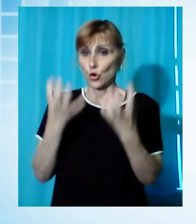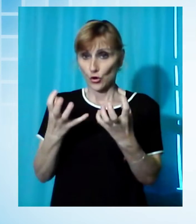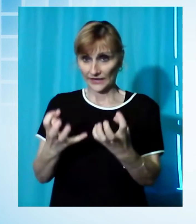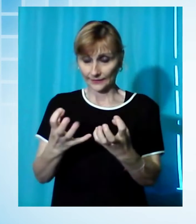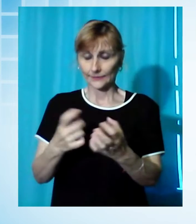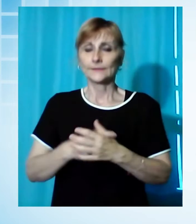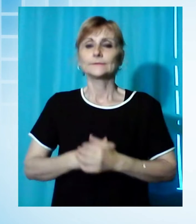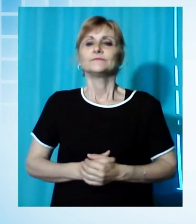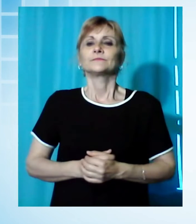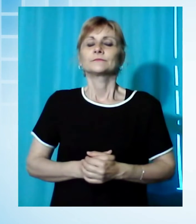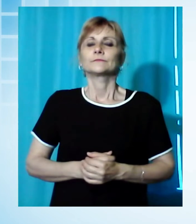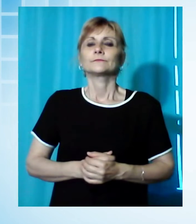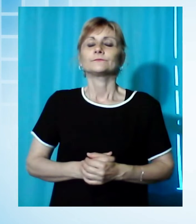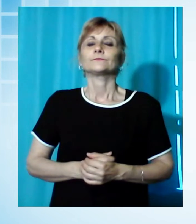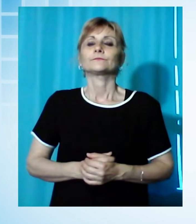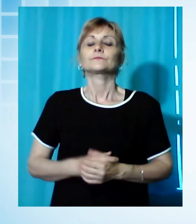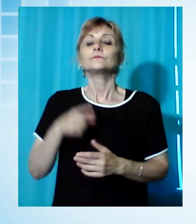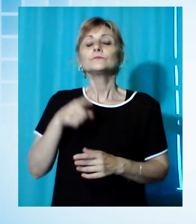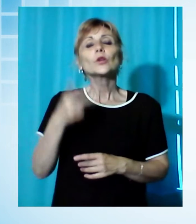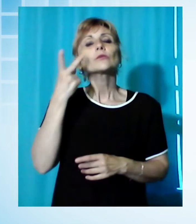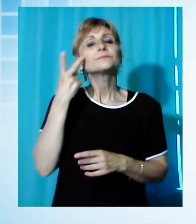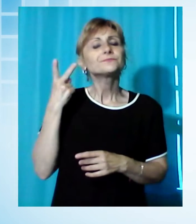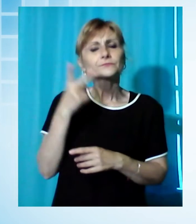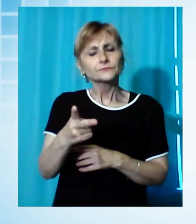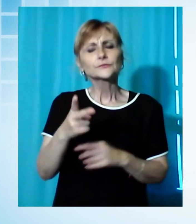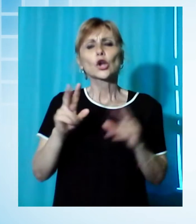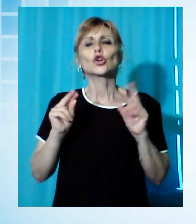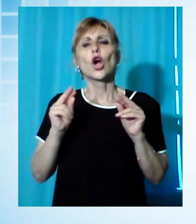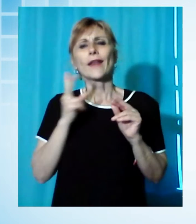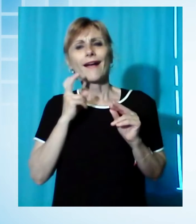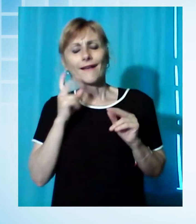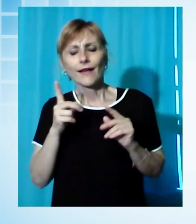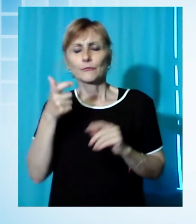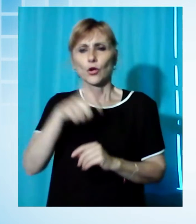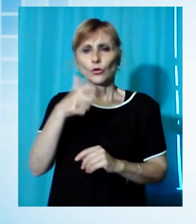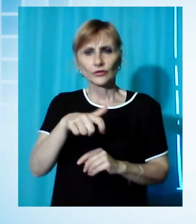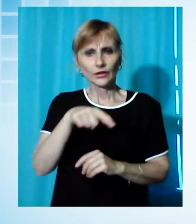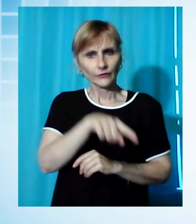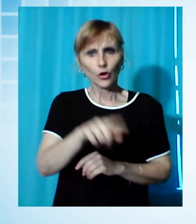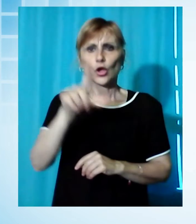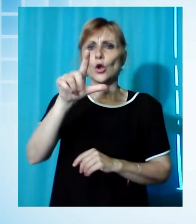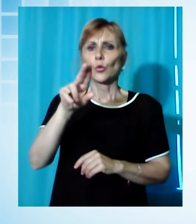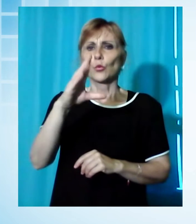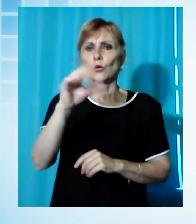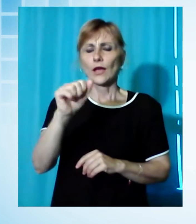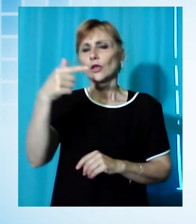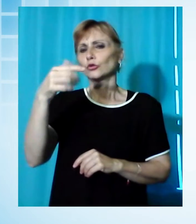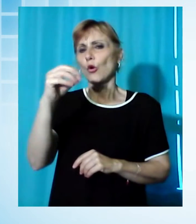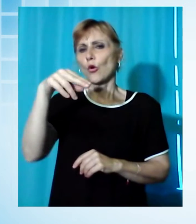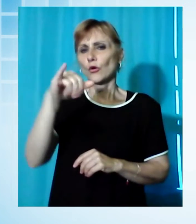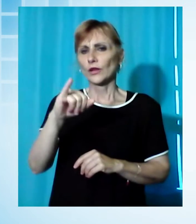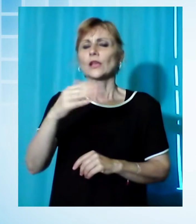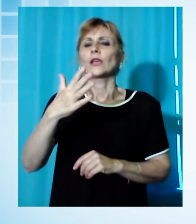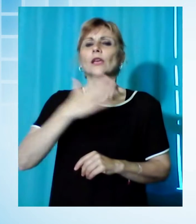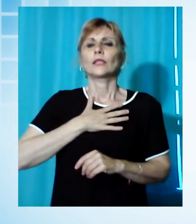Occupiamoci adesso di cronaca perché continuano le ricerche di Luca Toni, il 53enne, di Pietrasanta